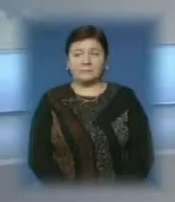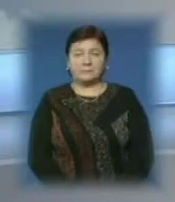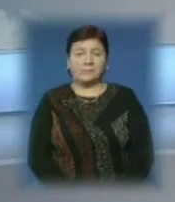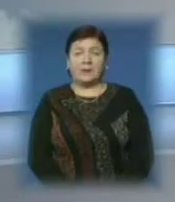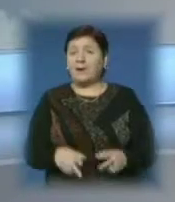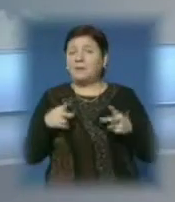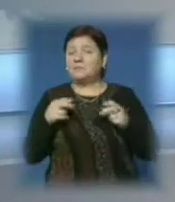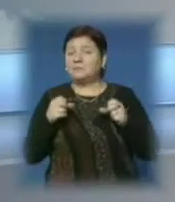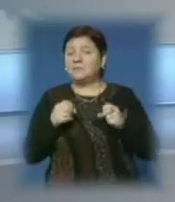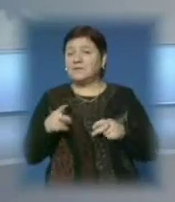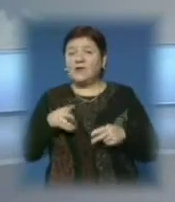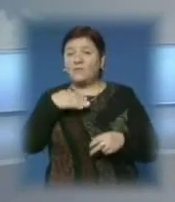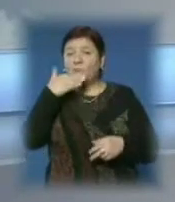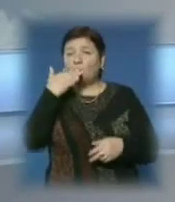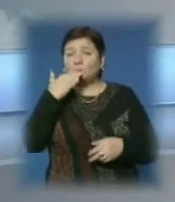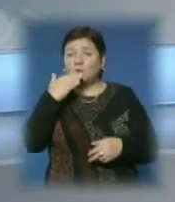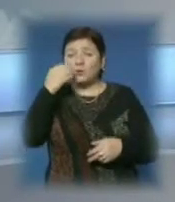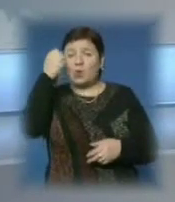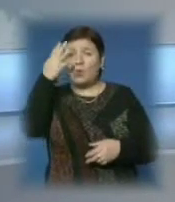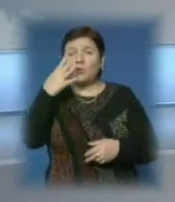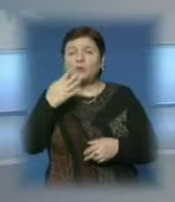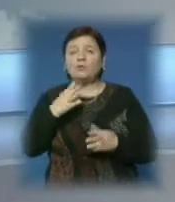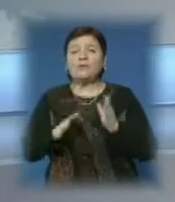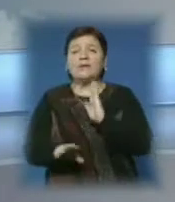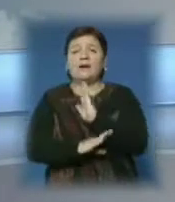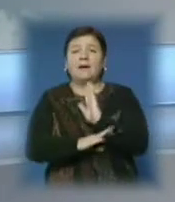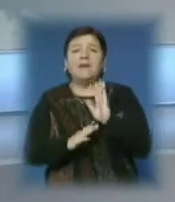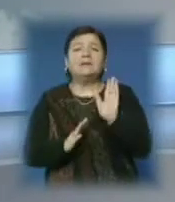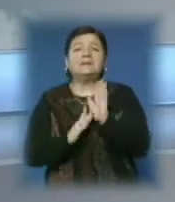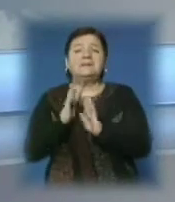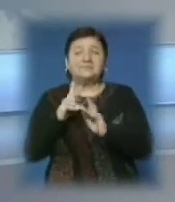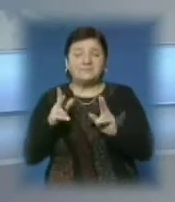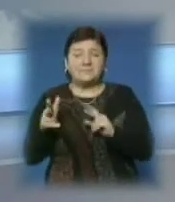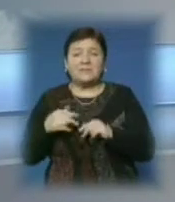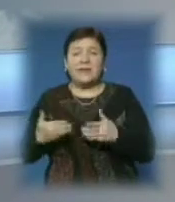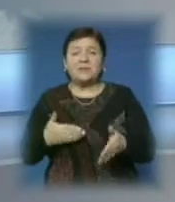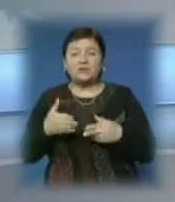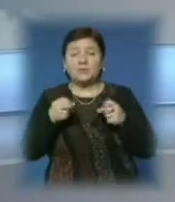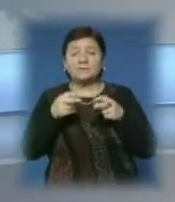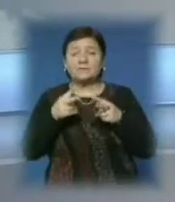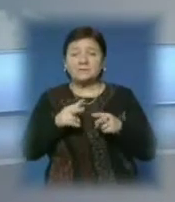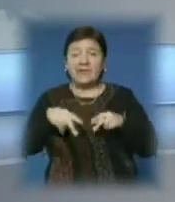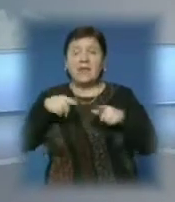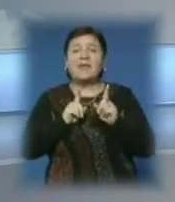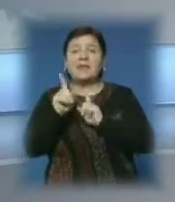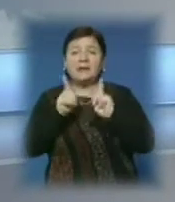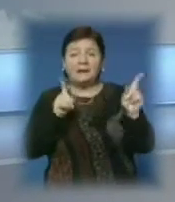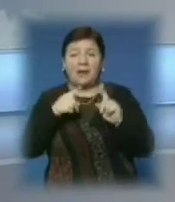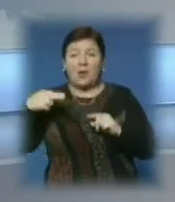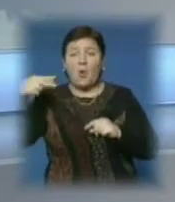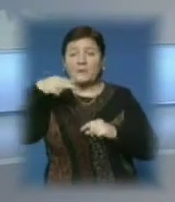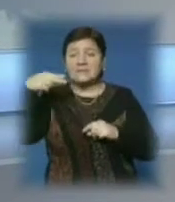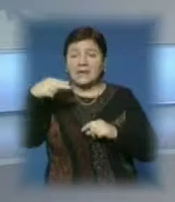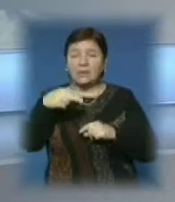Небезпека з гори. В Ужгороді окультурюють аварійні дерева. Наразі загрозливе для пішоходів і транспорту гілля обрізають уздовж